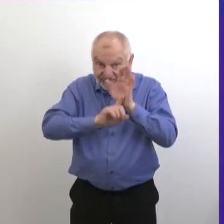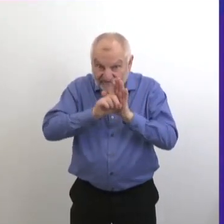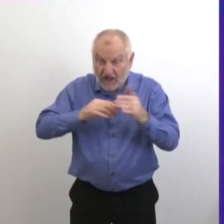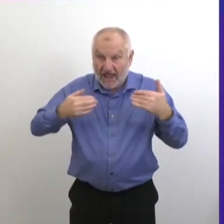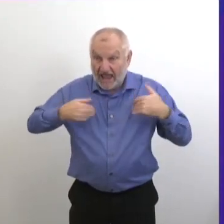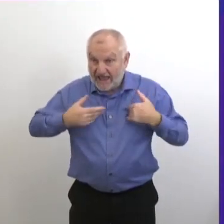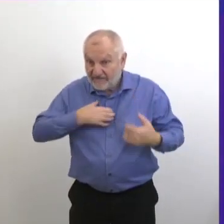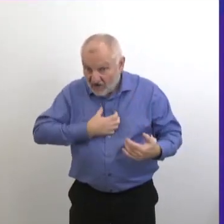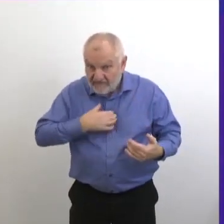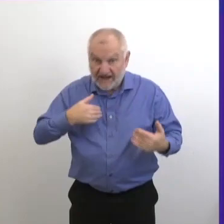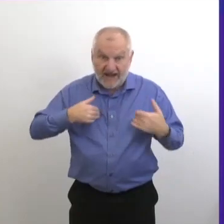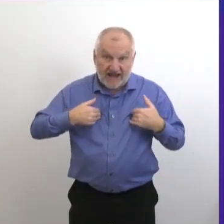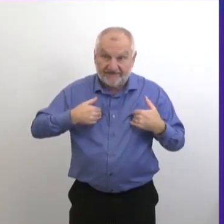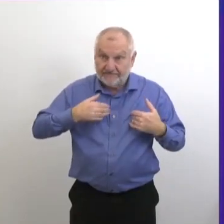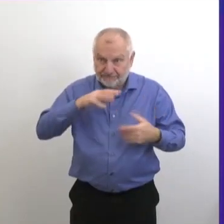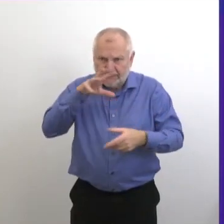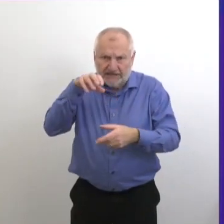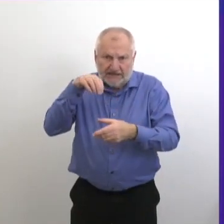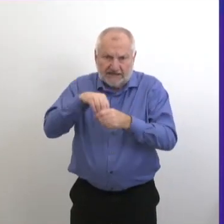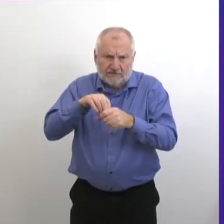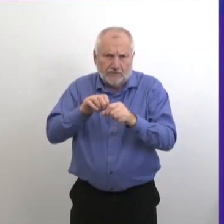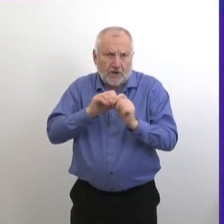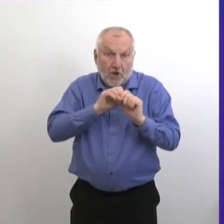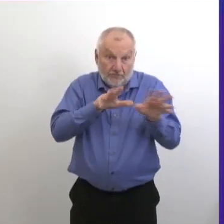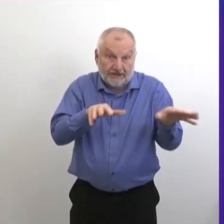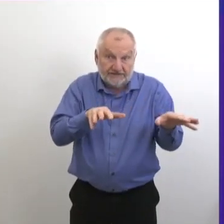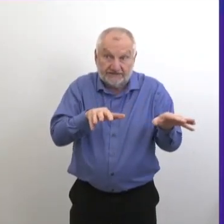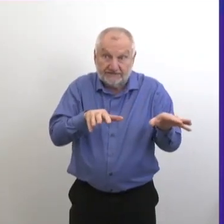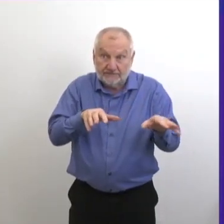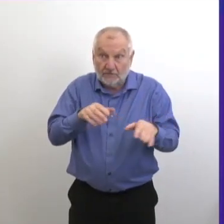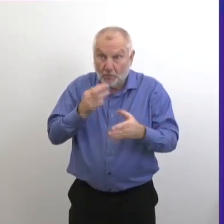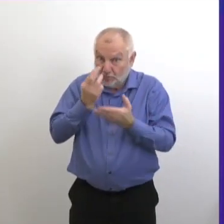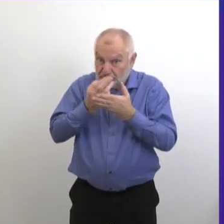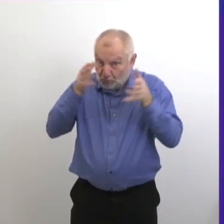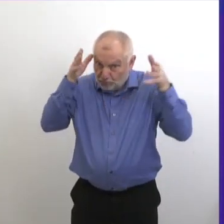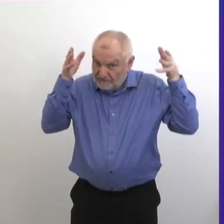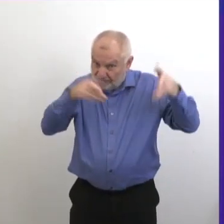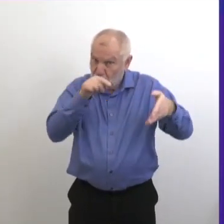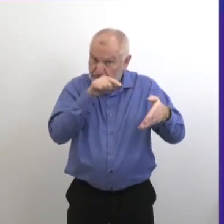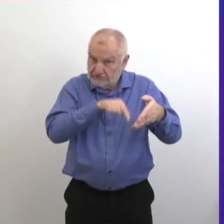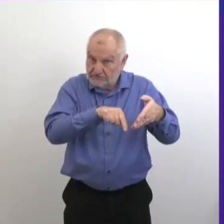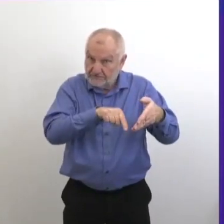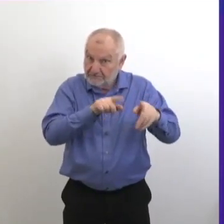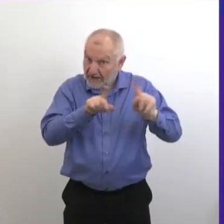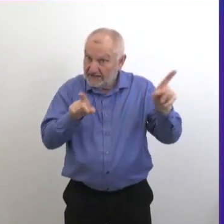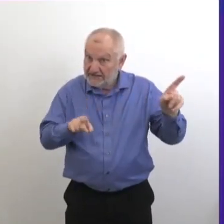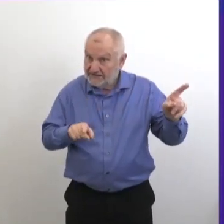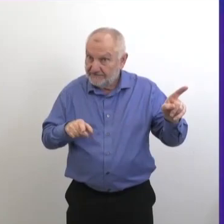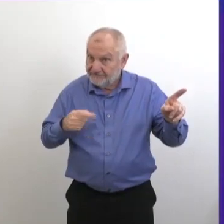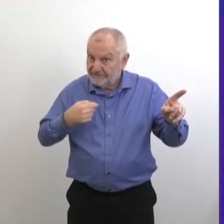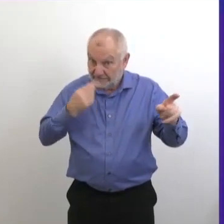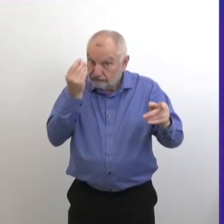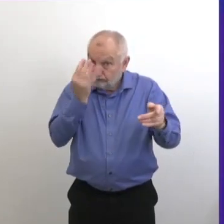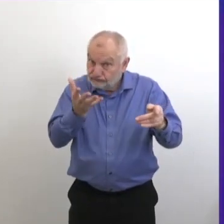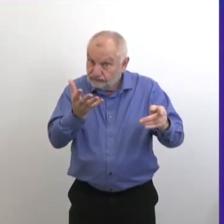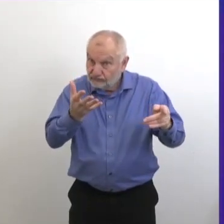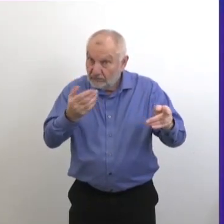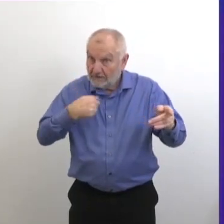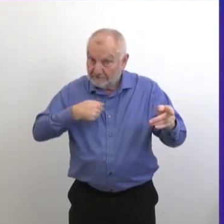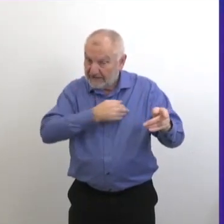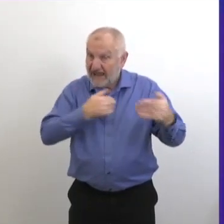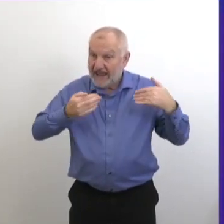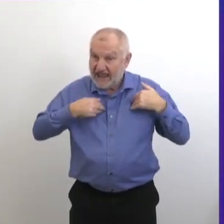dans le foyer d'éclosion. Mais je peux vous dire que nous avons des plans de commencer un projet pilote